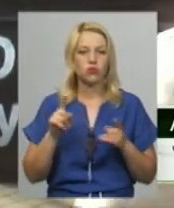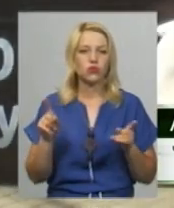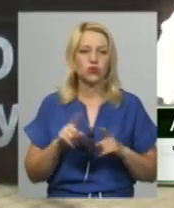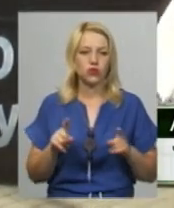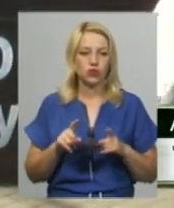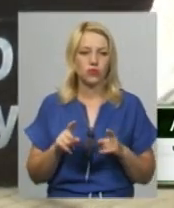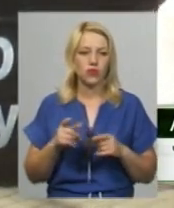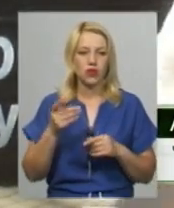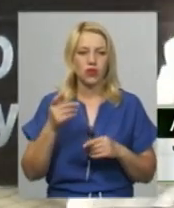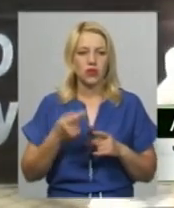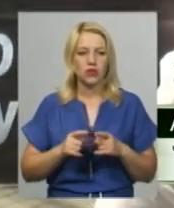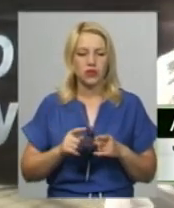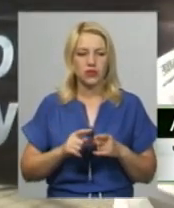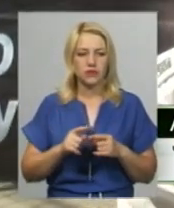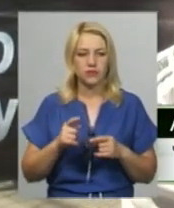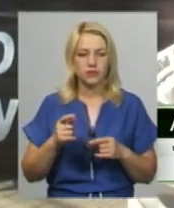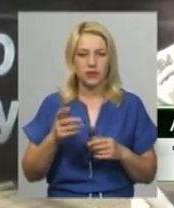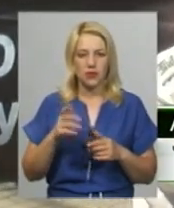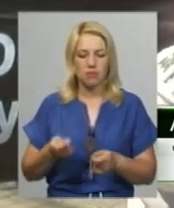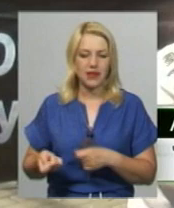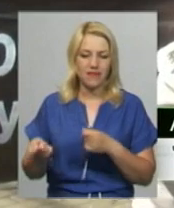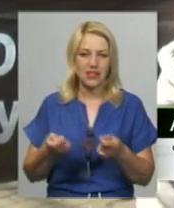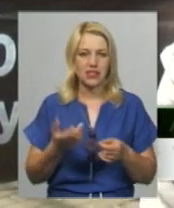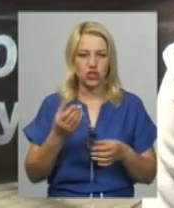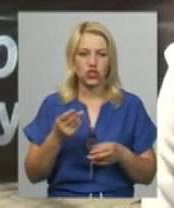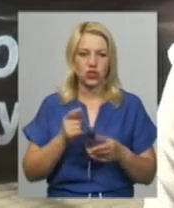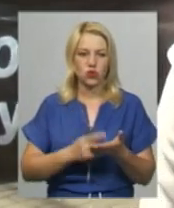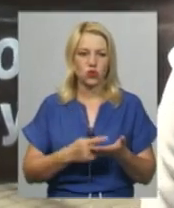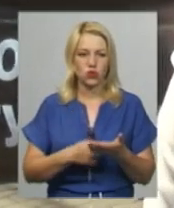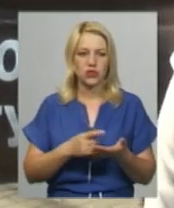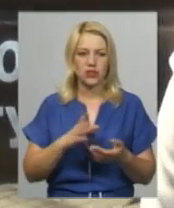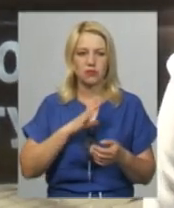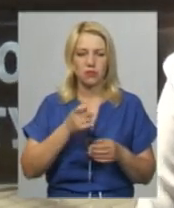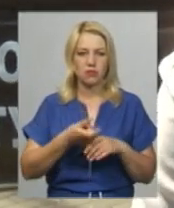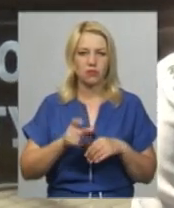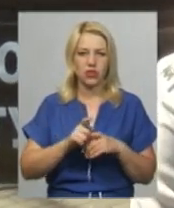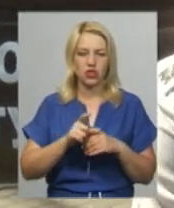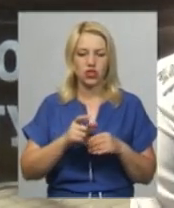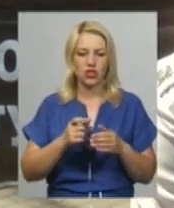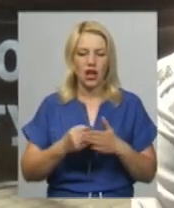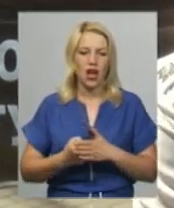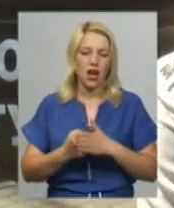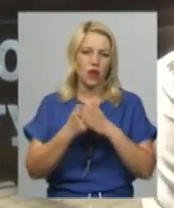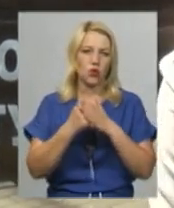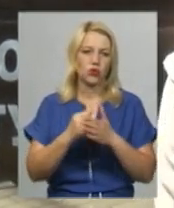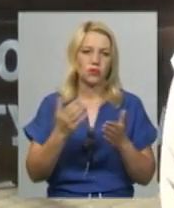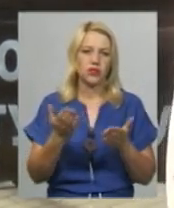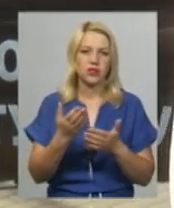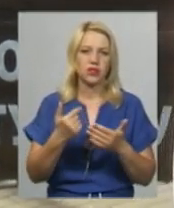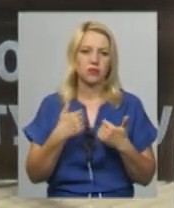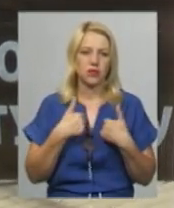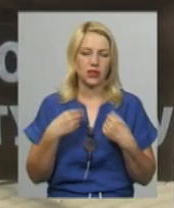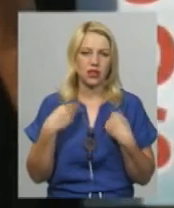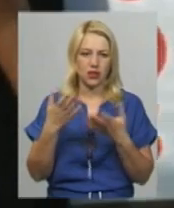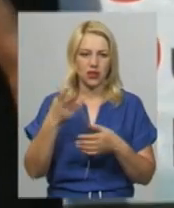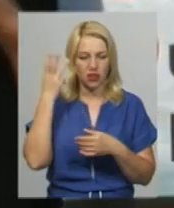що екологію Поліського округу привезли ще докази, які були трошечки більш аргументованими, ніж ті докази, які на той момент вже надала